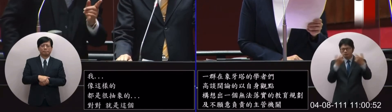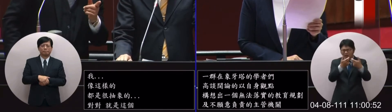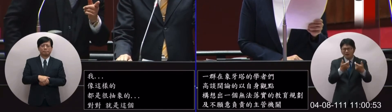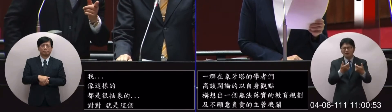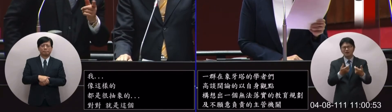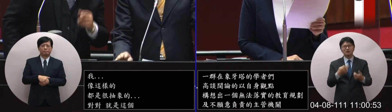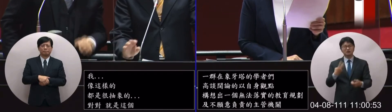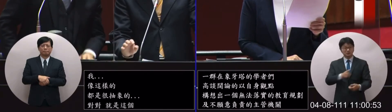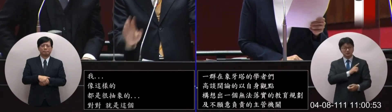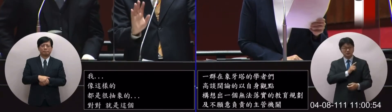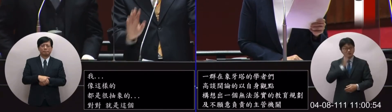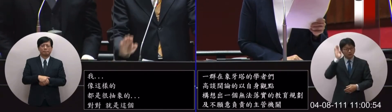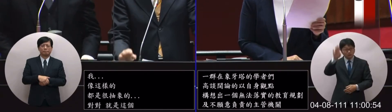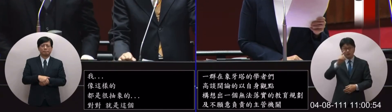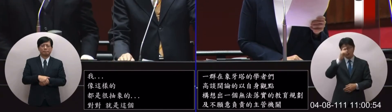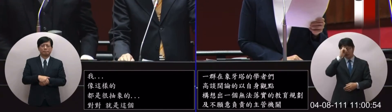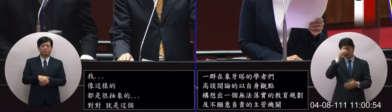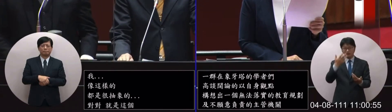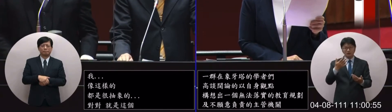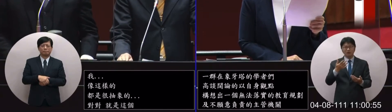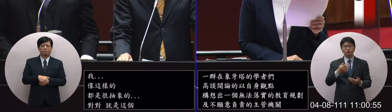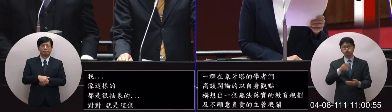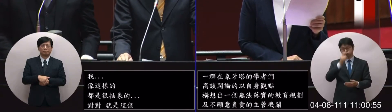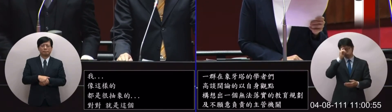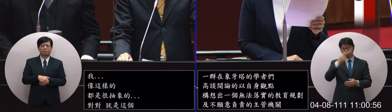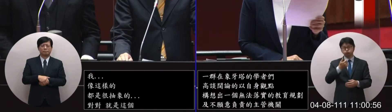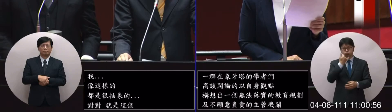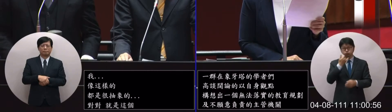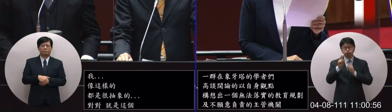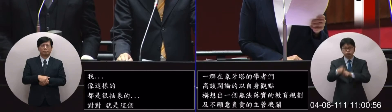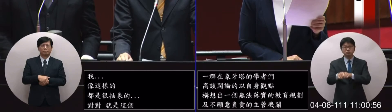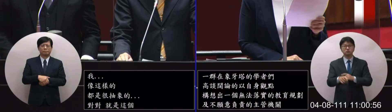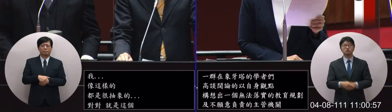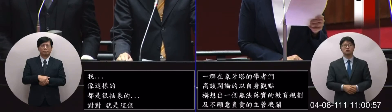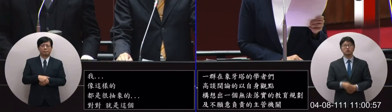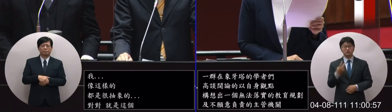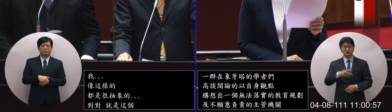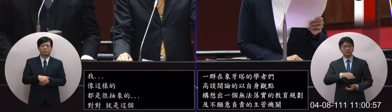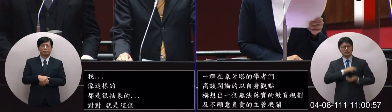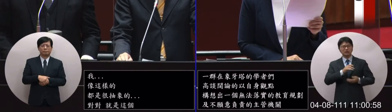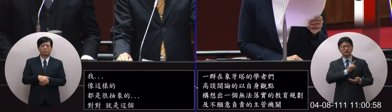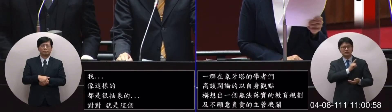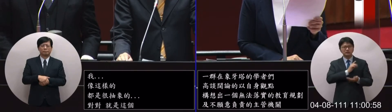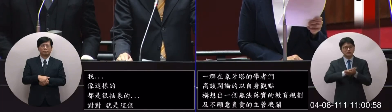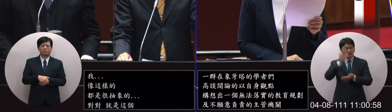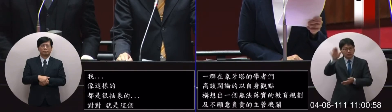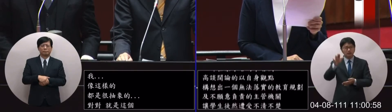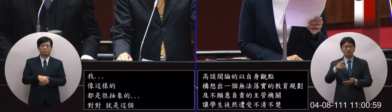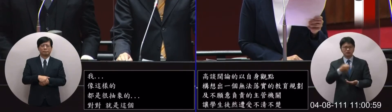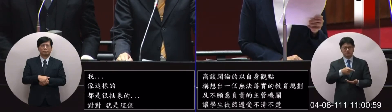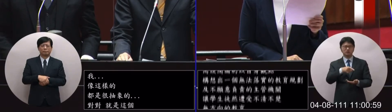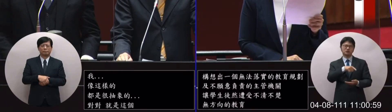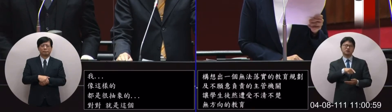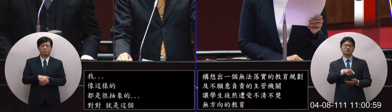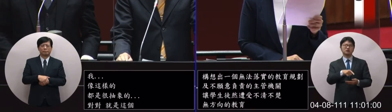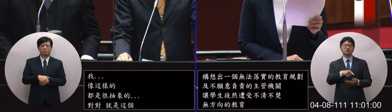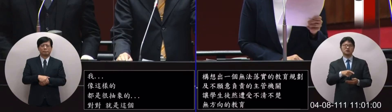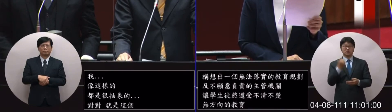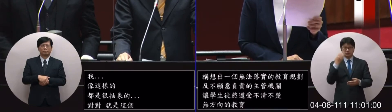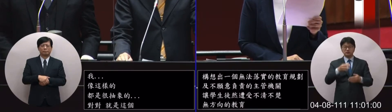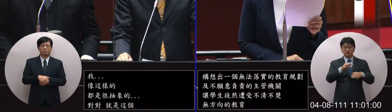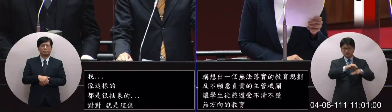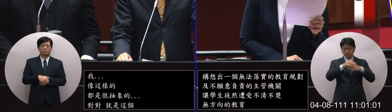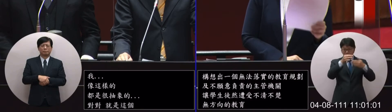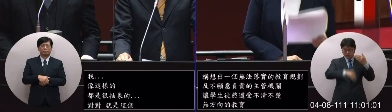自己美好的未來的門票卻又要擔心自己前途是否會葬送在雜亂無章的新